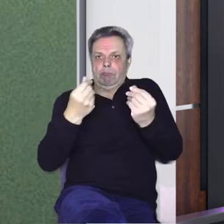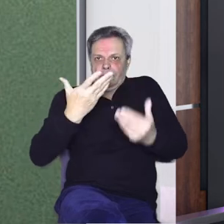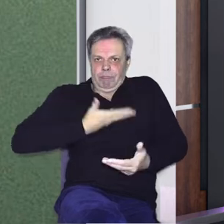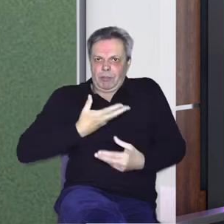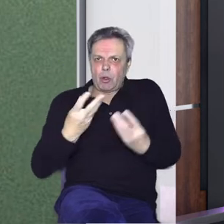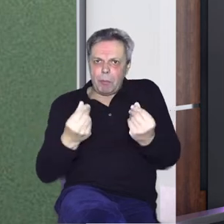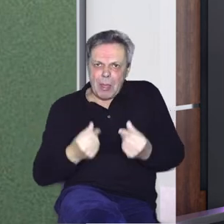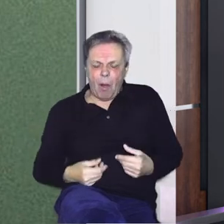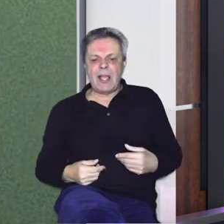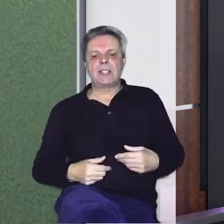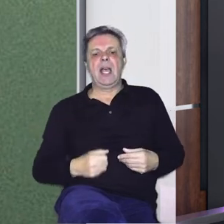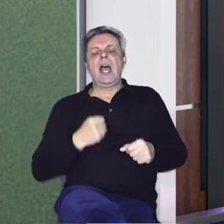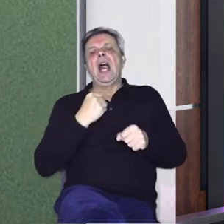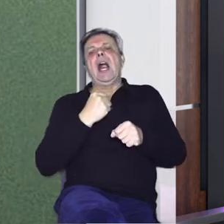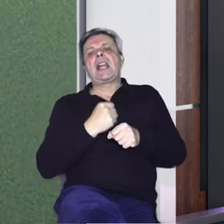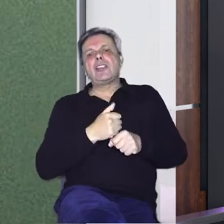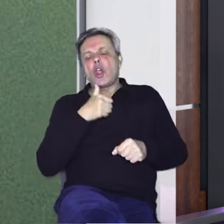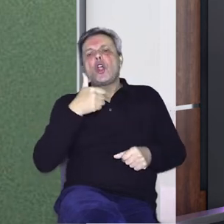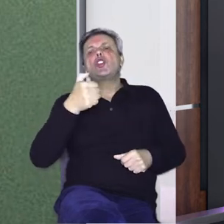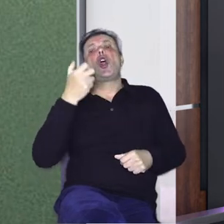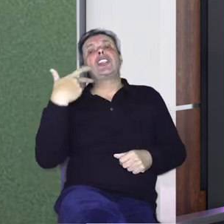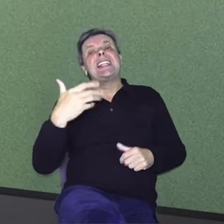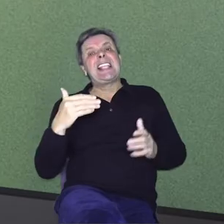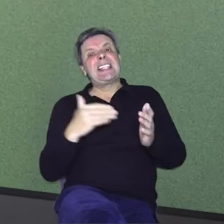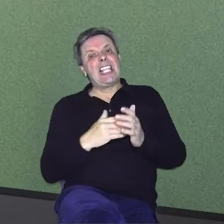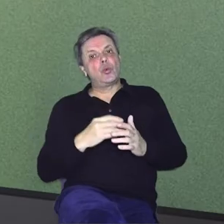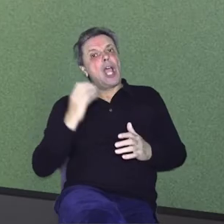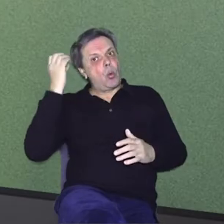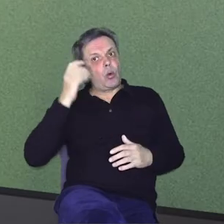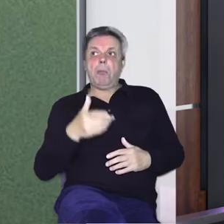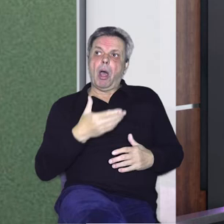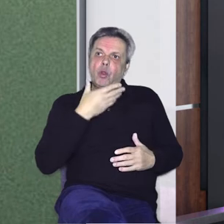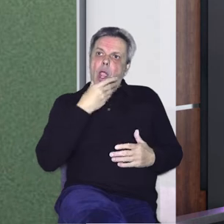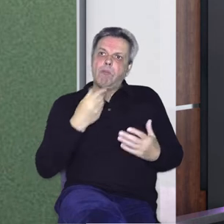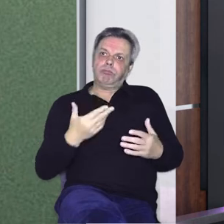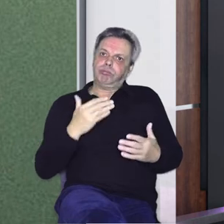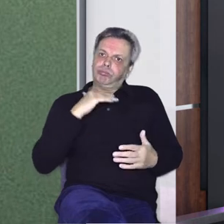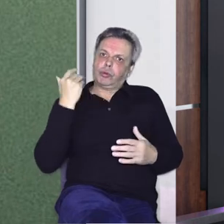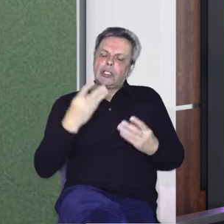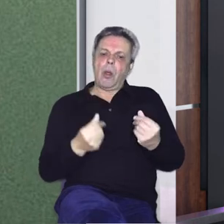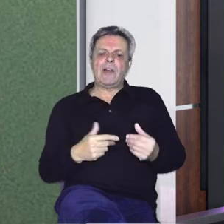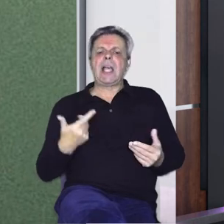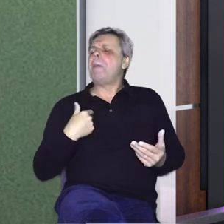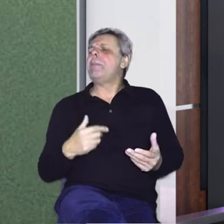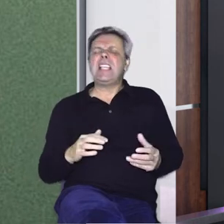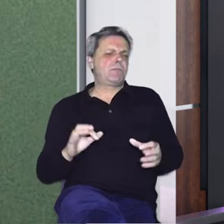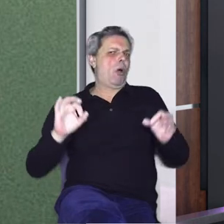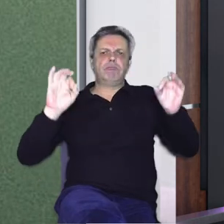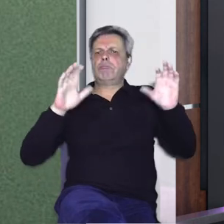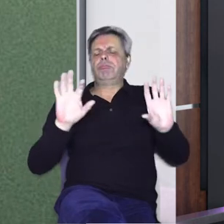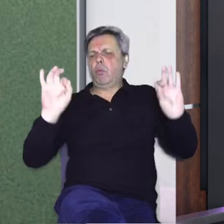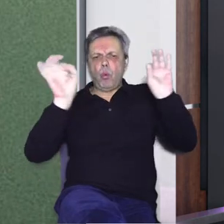sredstva, odnosno radilo se od nekih 130 tisuća kuna. Lijep je to novac? Da, mi smo s tim novcem upremljili kompletan